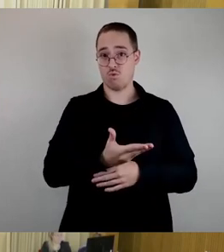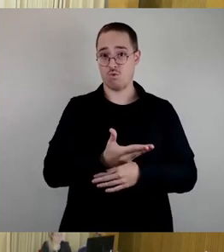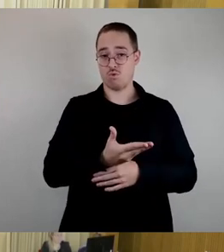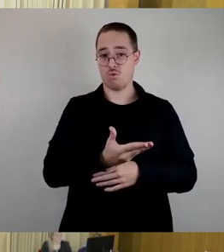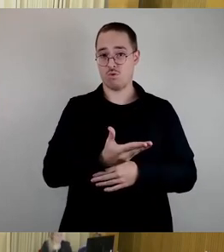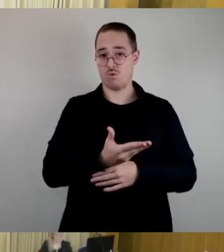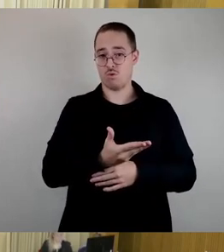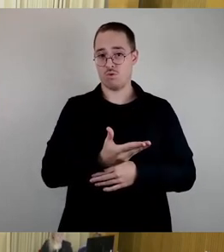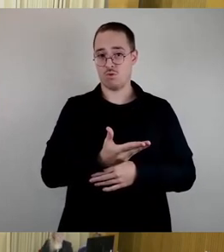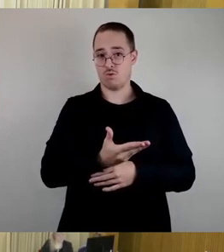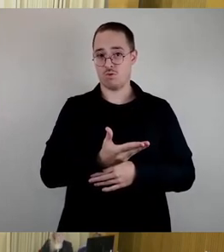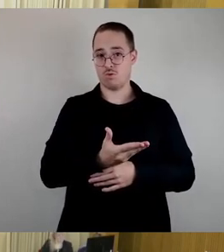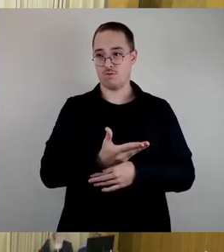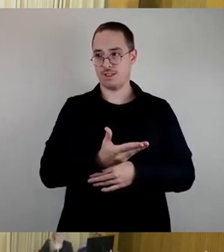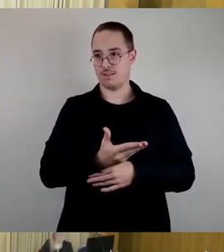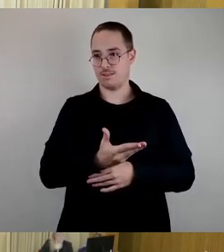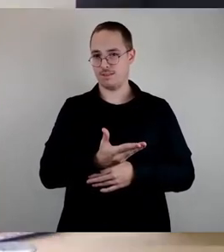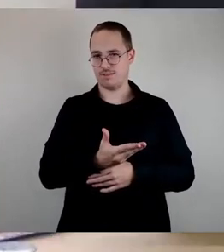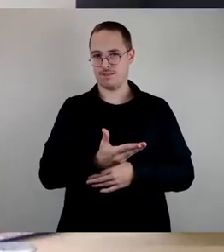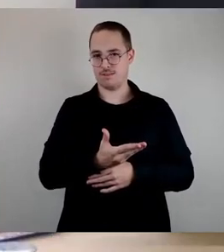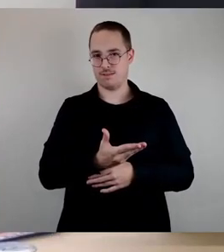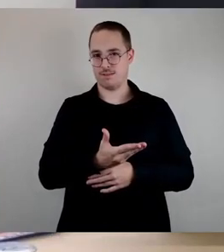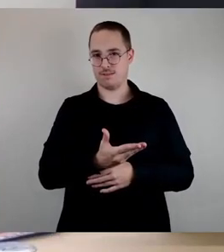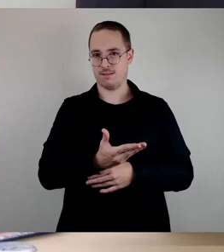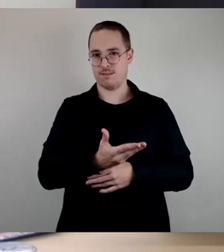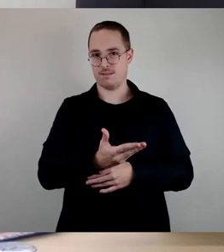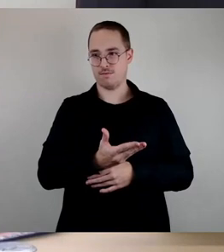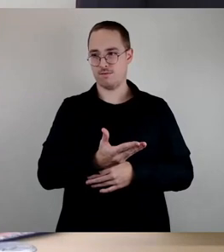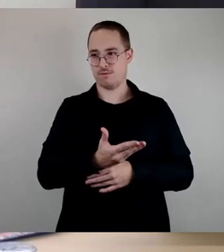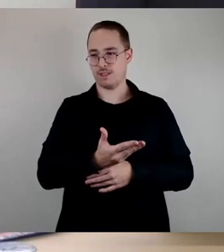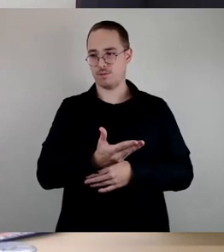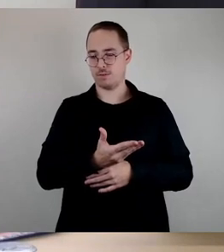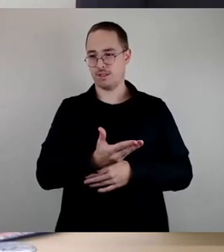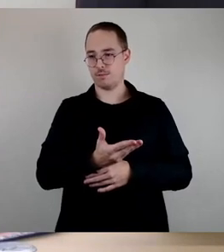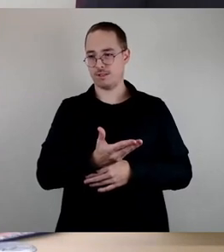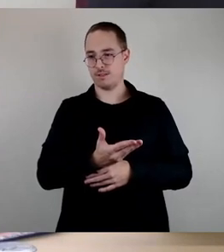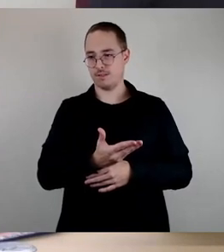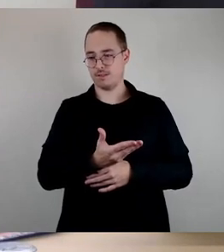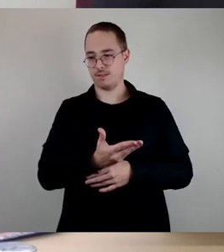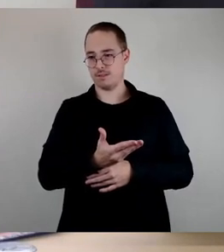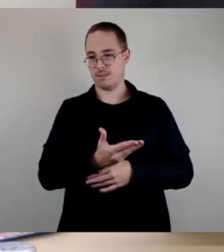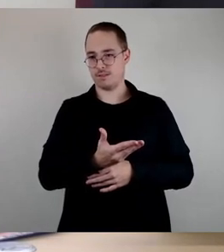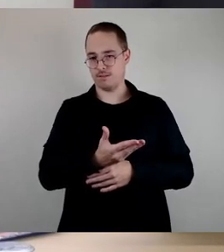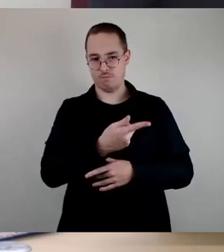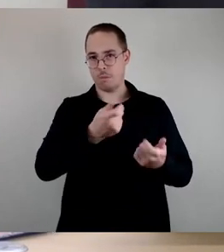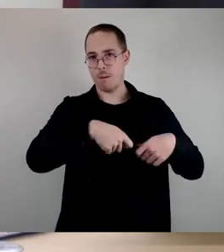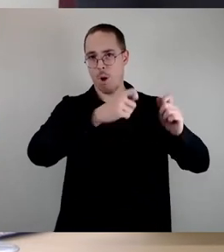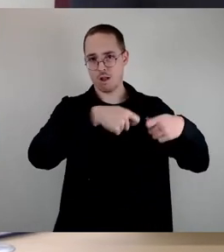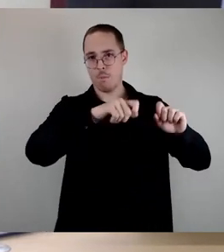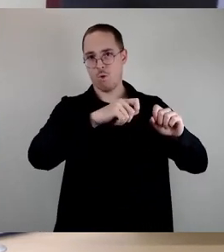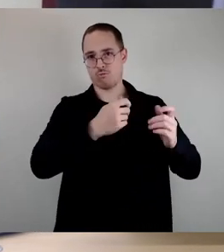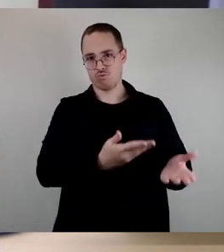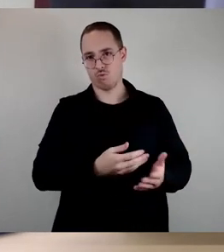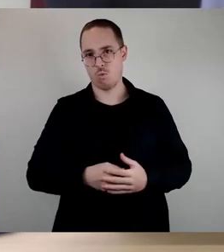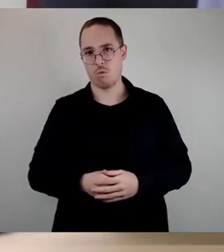So, bevor wir jetzt dann über die Richtigkeit dieser oder jener Aussage in die Debatte eintreten, beschäftigen wir uns